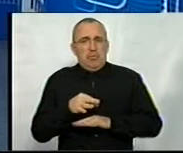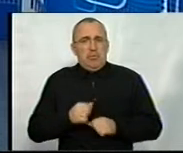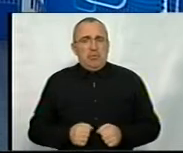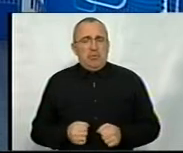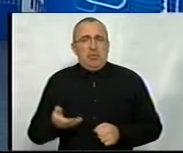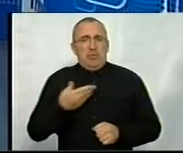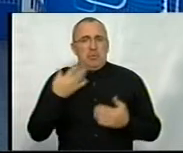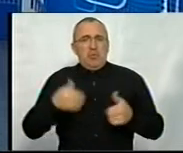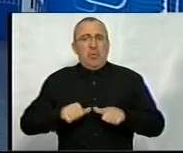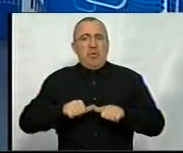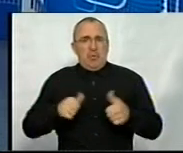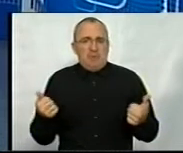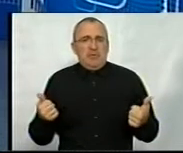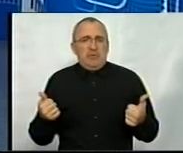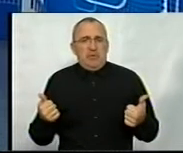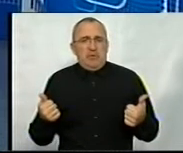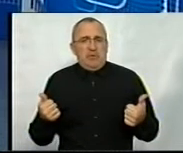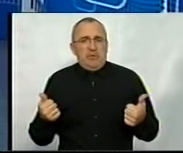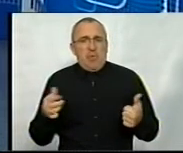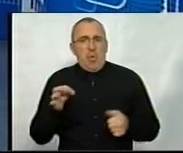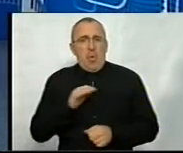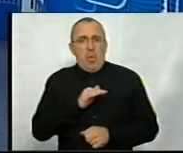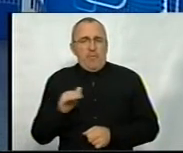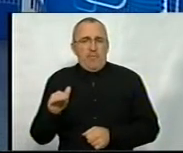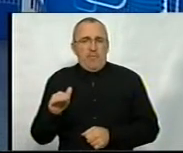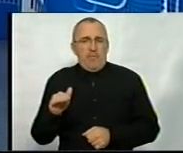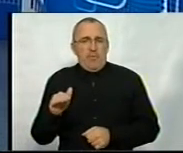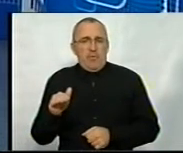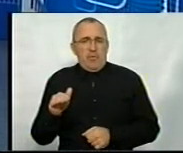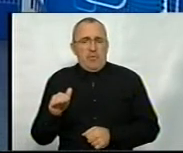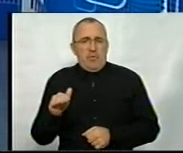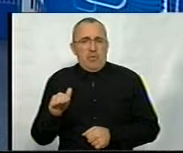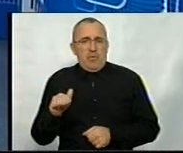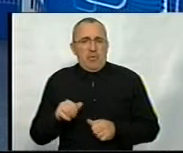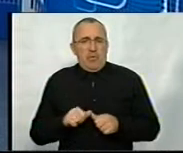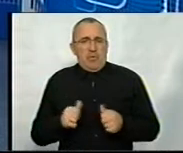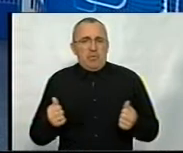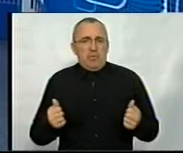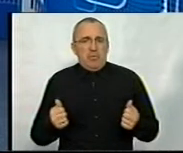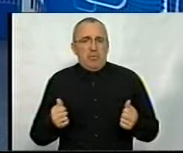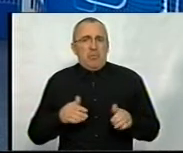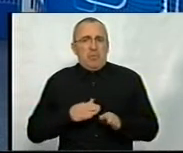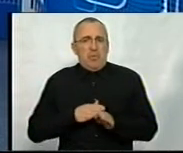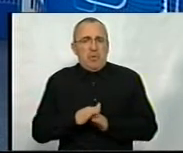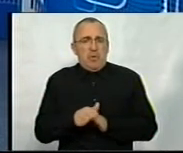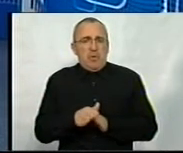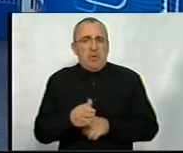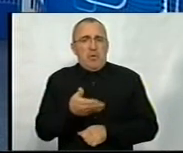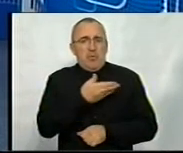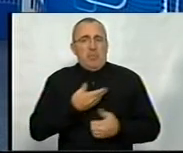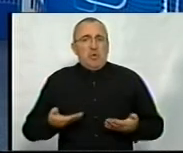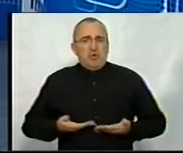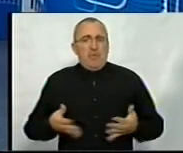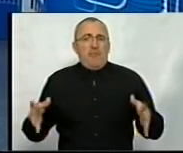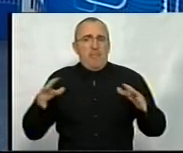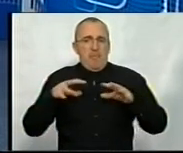Ми вже розвідні, офіційно, т.е. вже офіційний развод відбував, але ми жили з